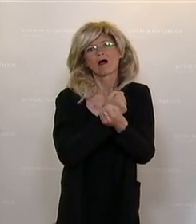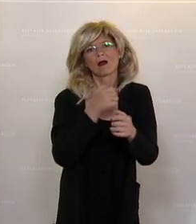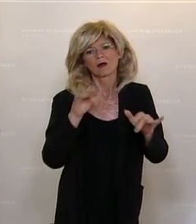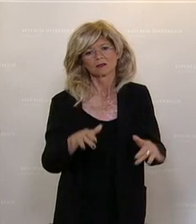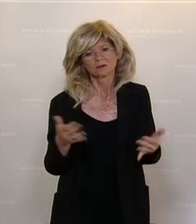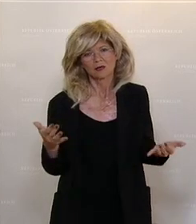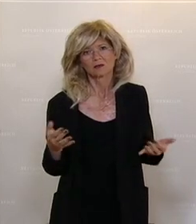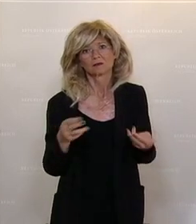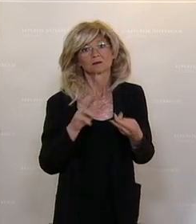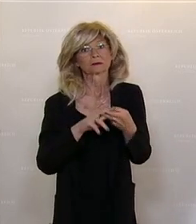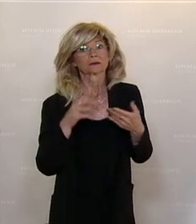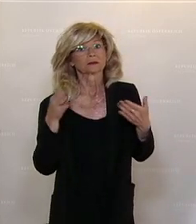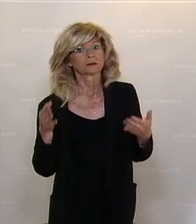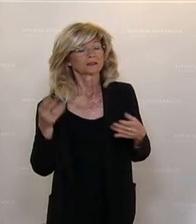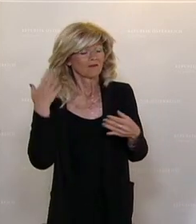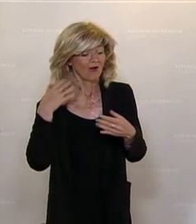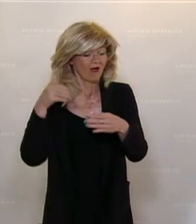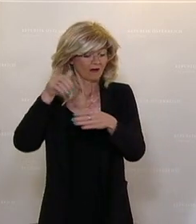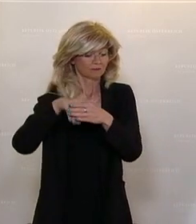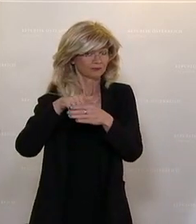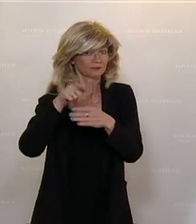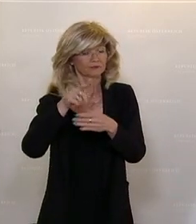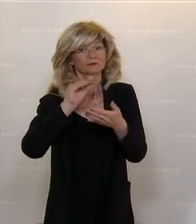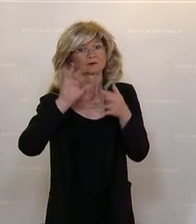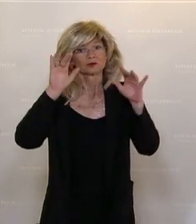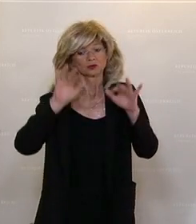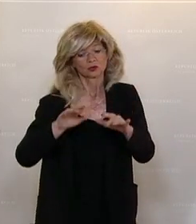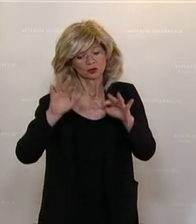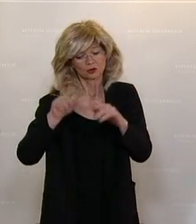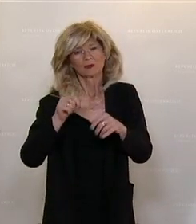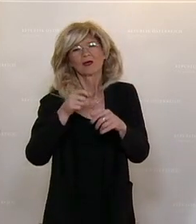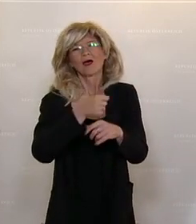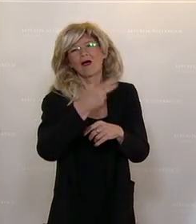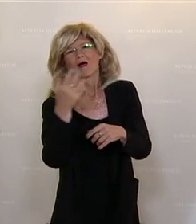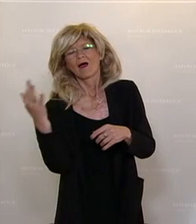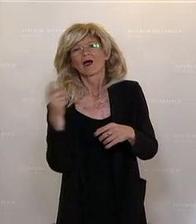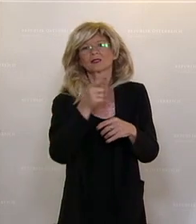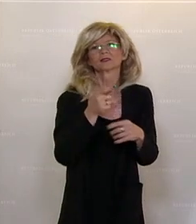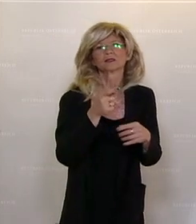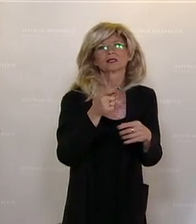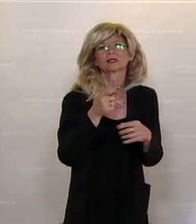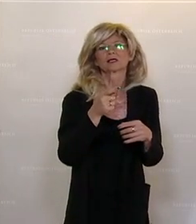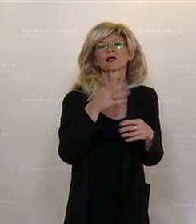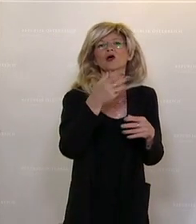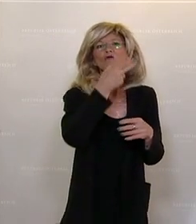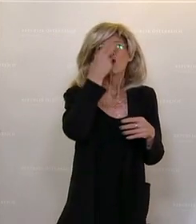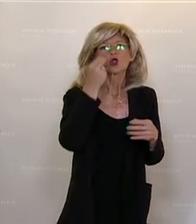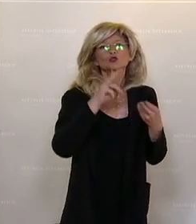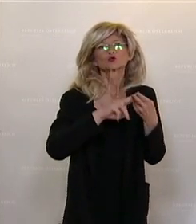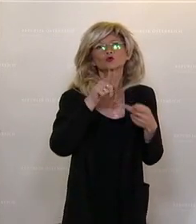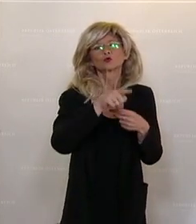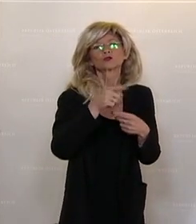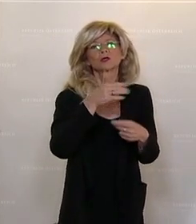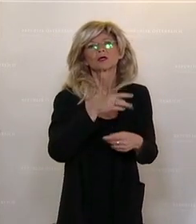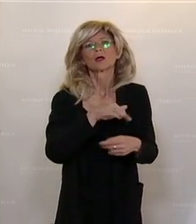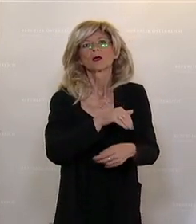ist es im Artikel darum gegangen, dass in etlichen Volks und neuen Mittelschulen Studenten mit Sonderverträgen